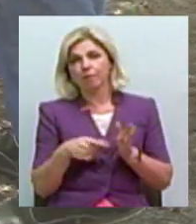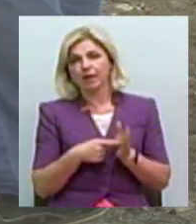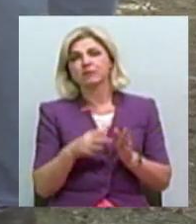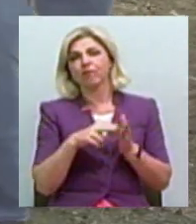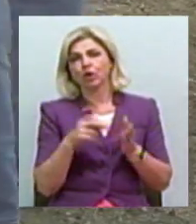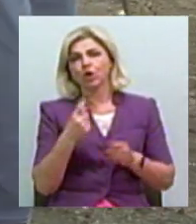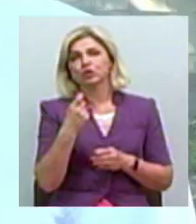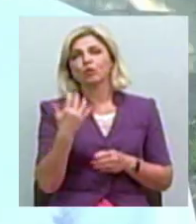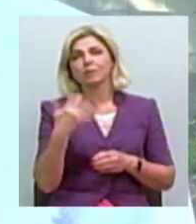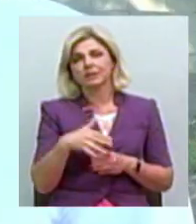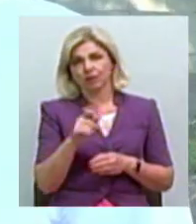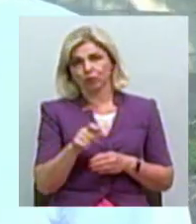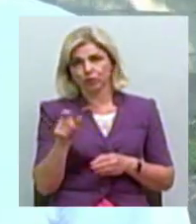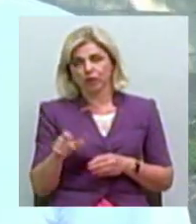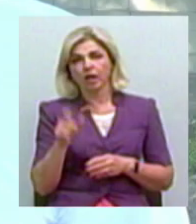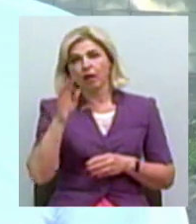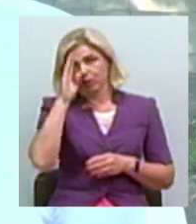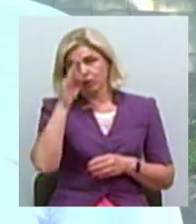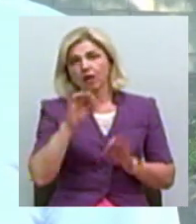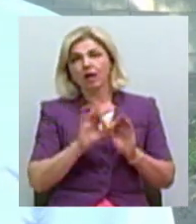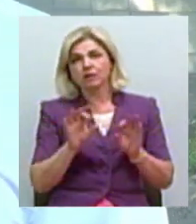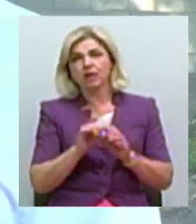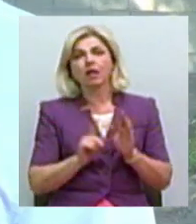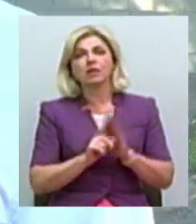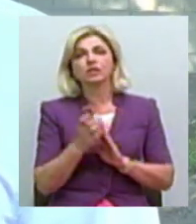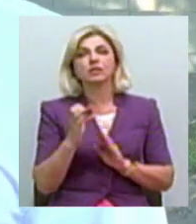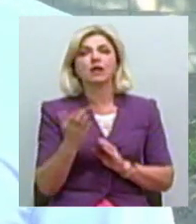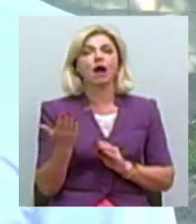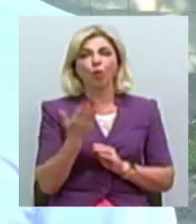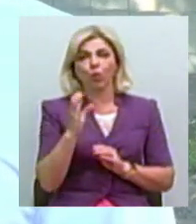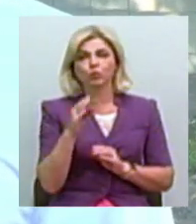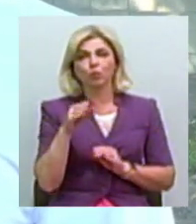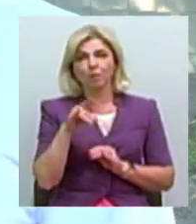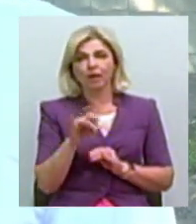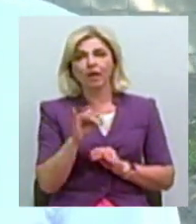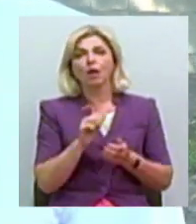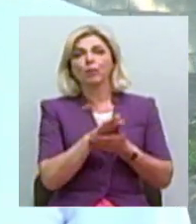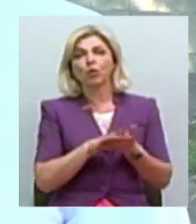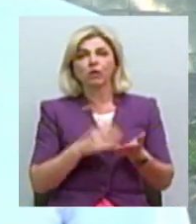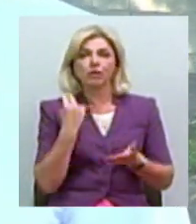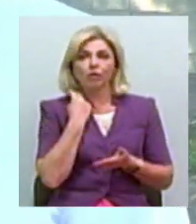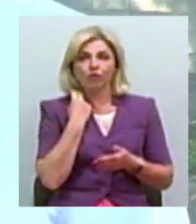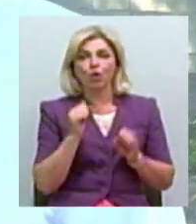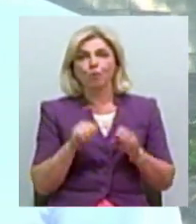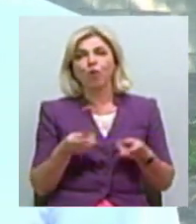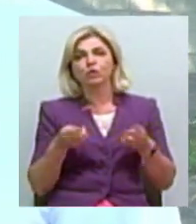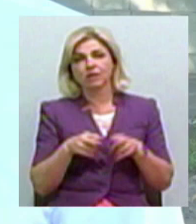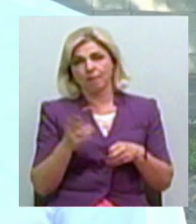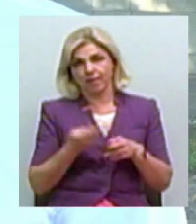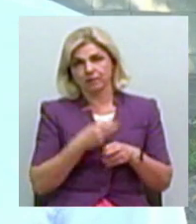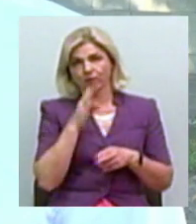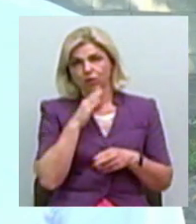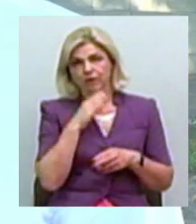абонентів. Чоловік розповів, починаючи з якої суми та тривалості заборгованості можна залишитись без води.